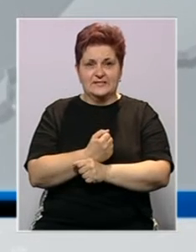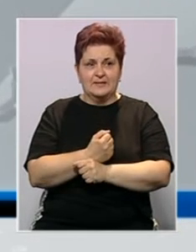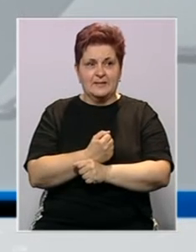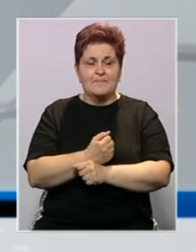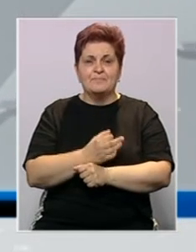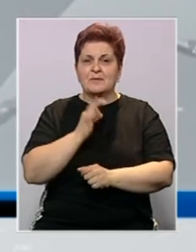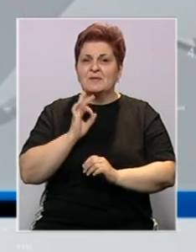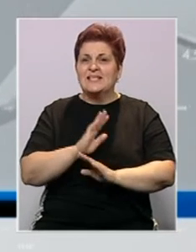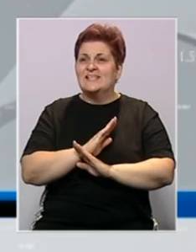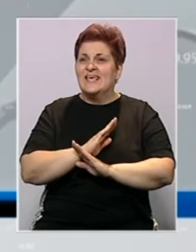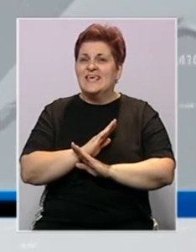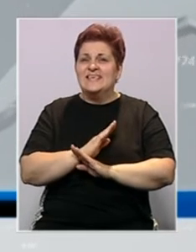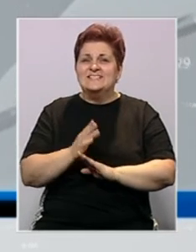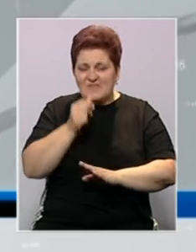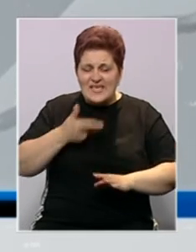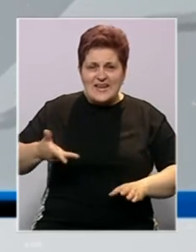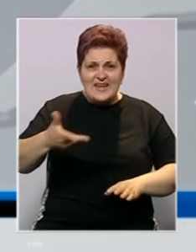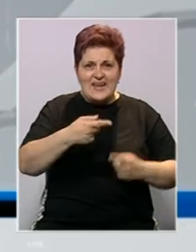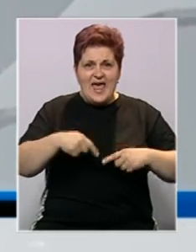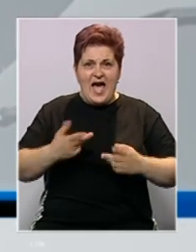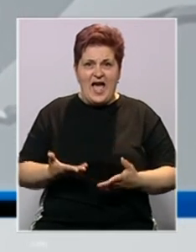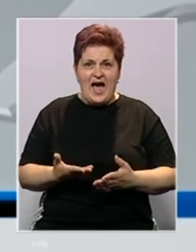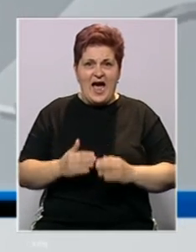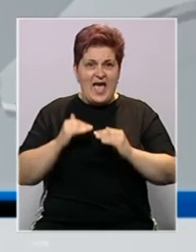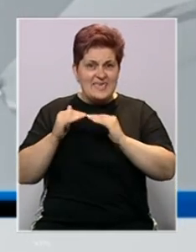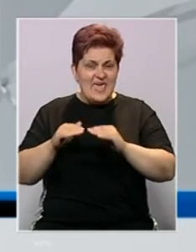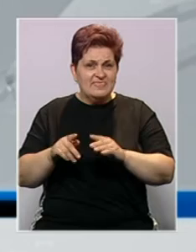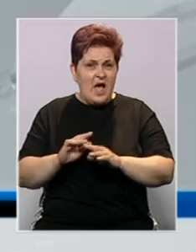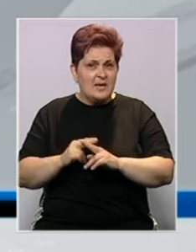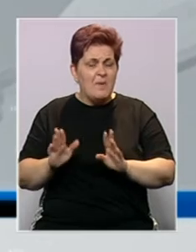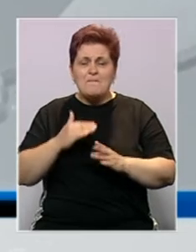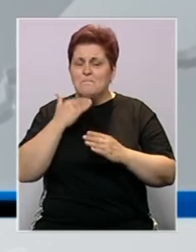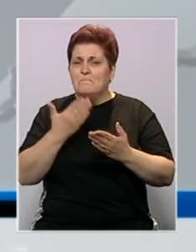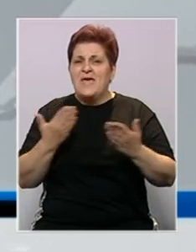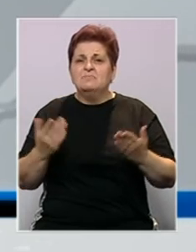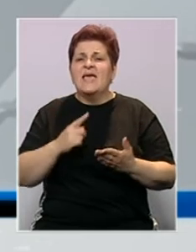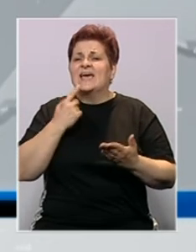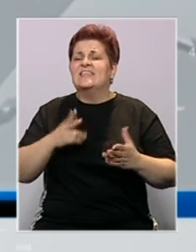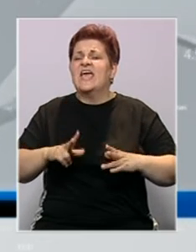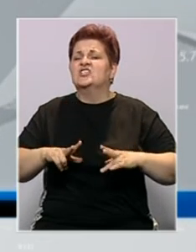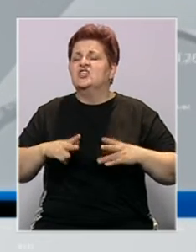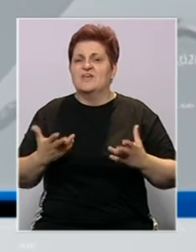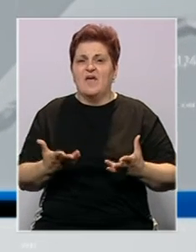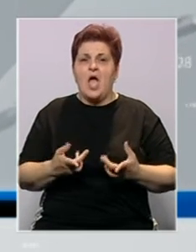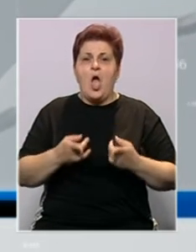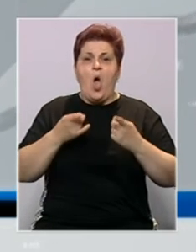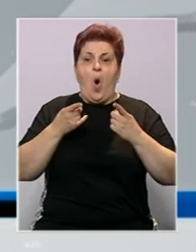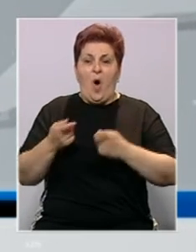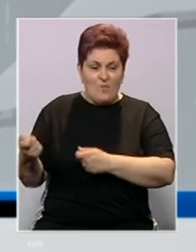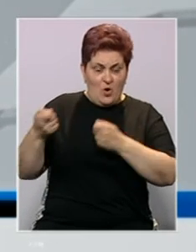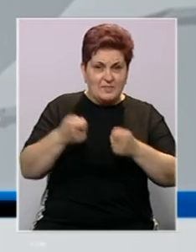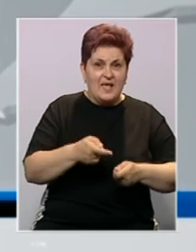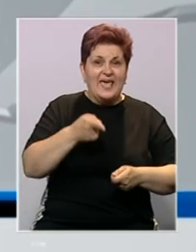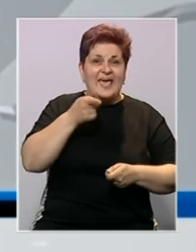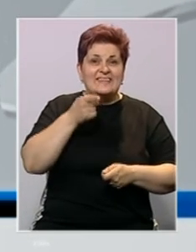Princip da su svi pripadnici konstitivni naroda jednak i potpuno, bez obzira u kom dijelu zemlje žive, ovim nametanjem bi